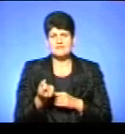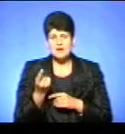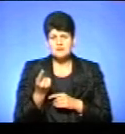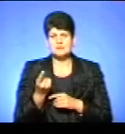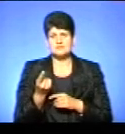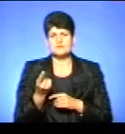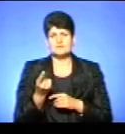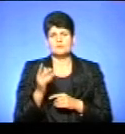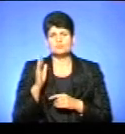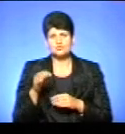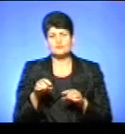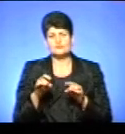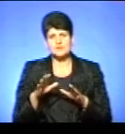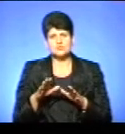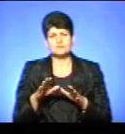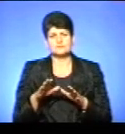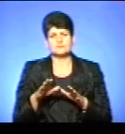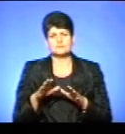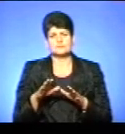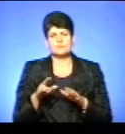тоді вирішувати, напевно, треба,